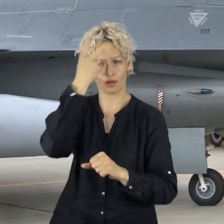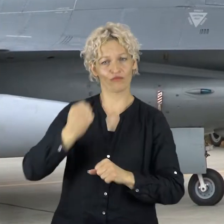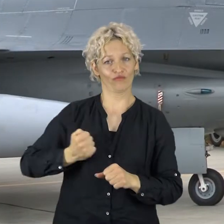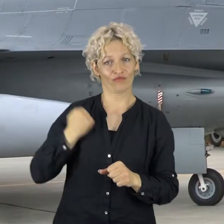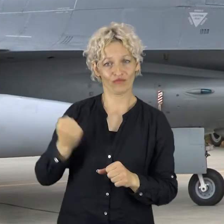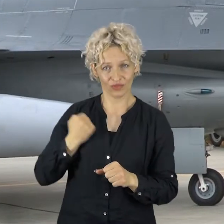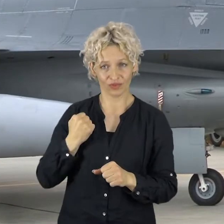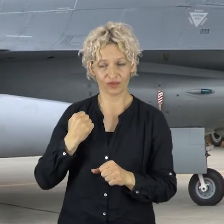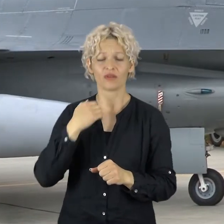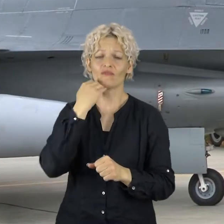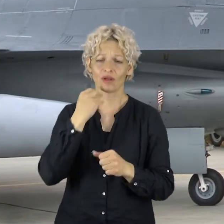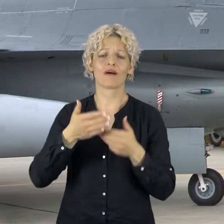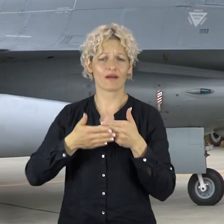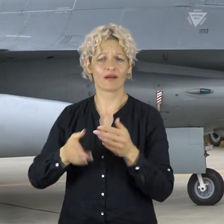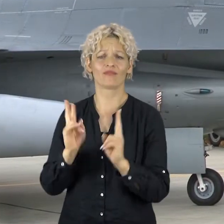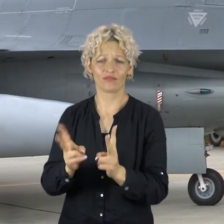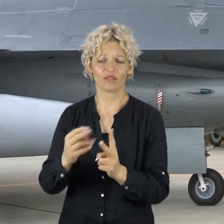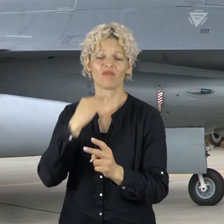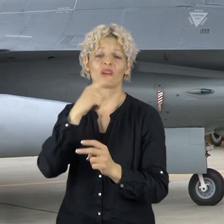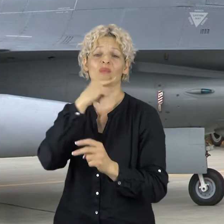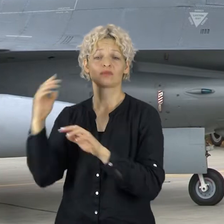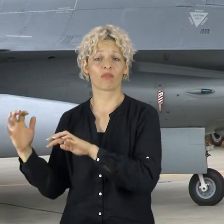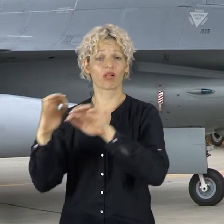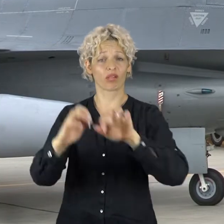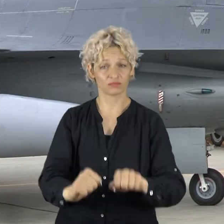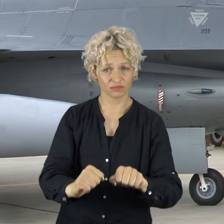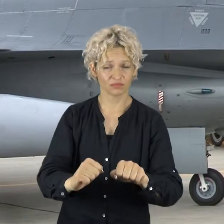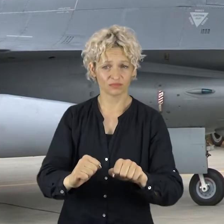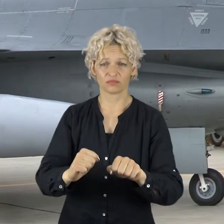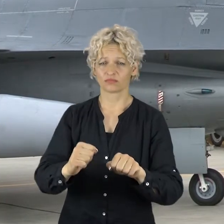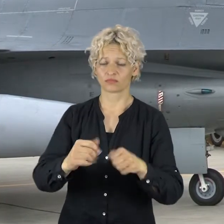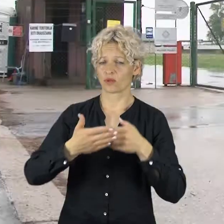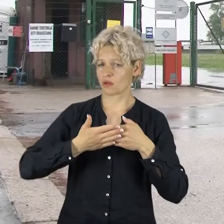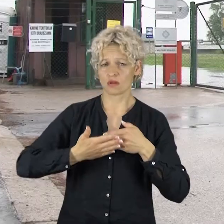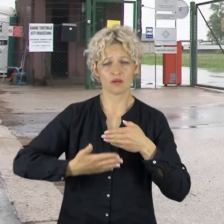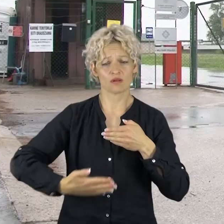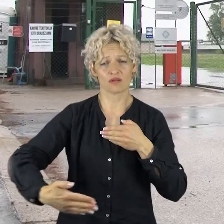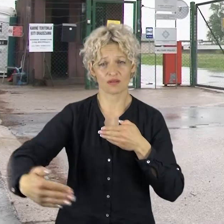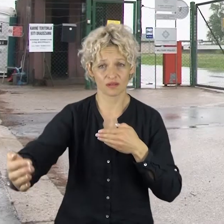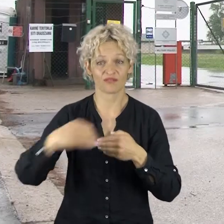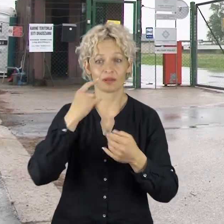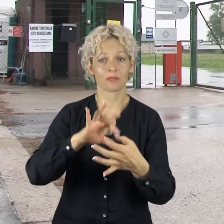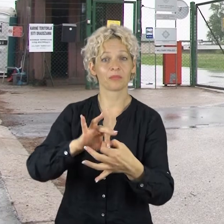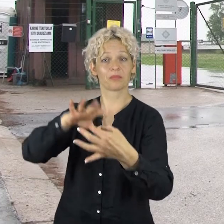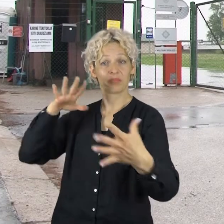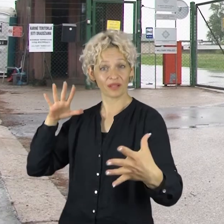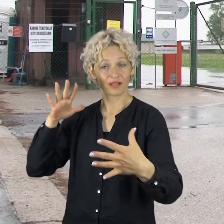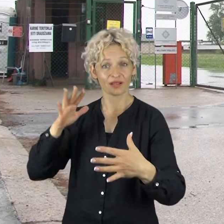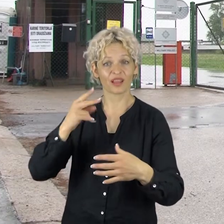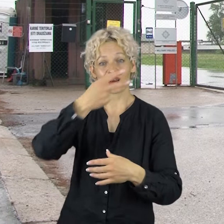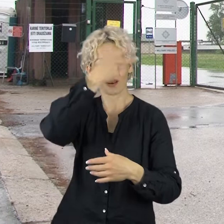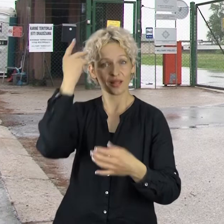okupacinių režimų daliniai. Atgavus nepriklausomybę, 1995 metais